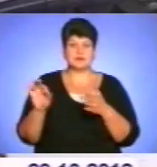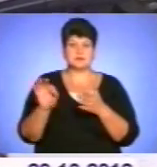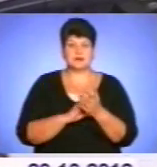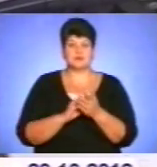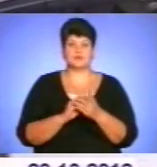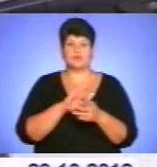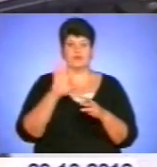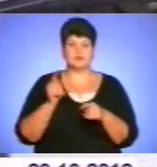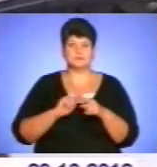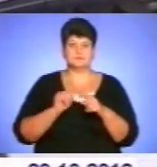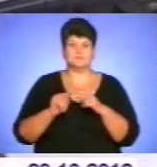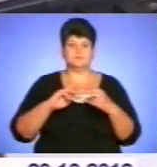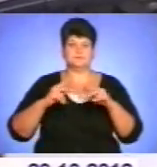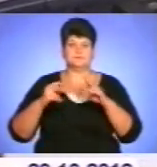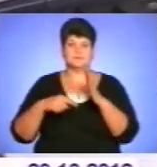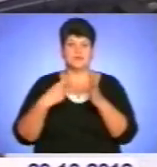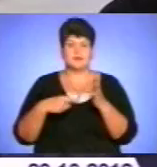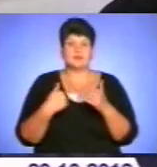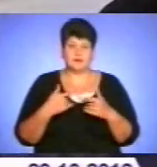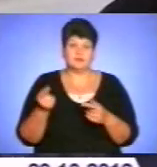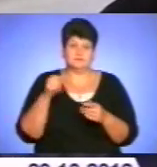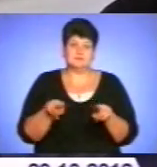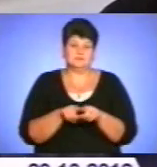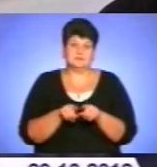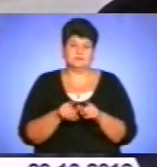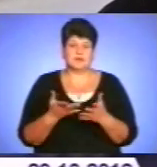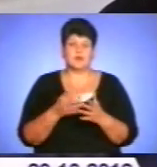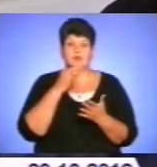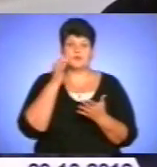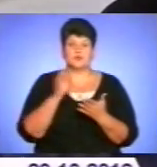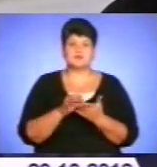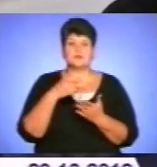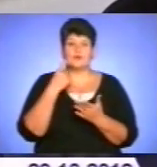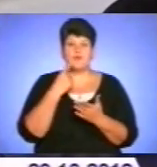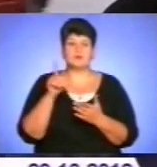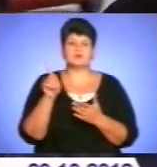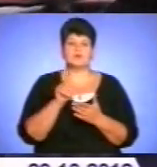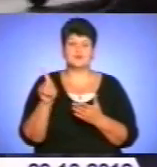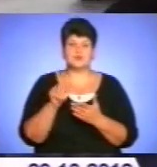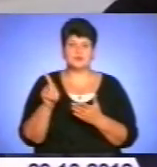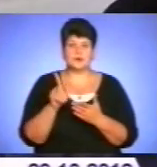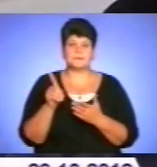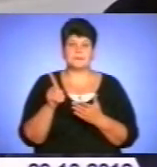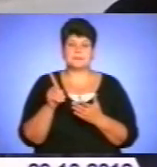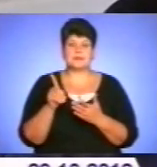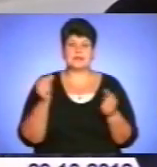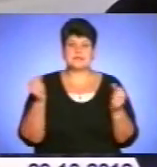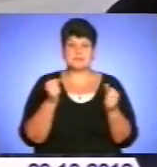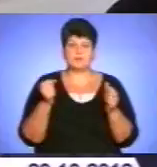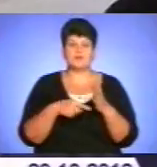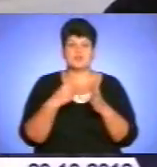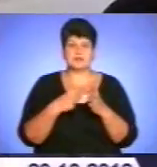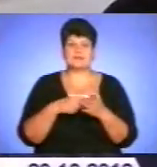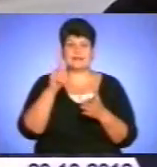зміняти шини. Ну, і я в тому числі. Як показує досвід, звичайно, що зимові шини, вони більш